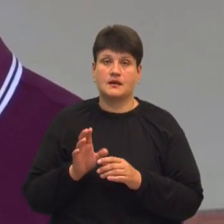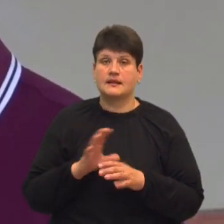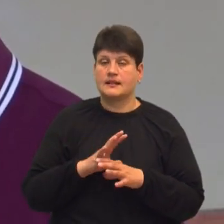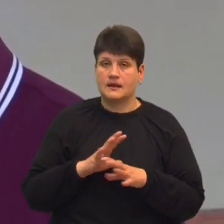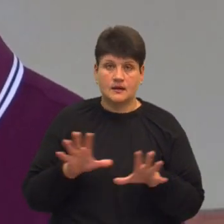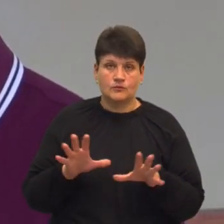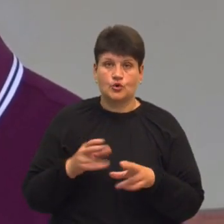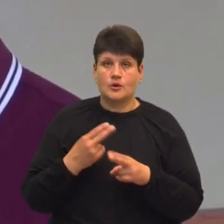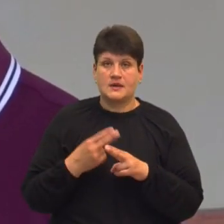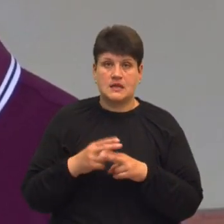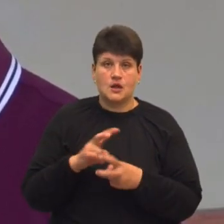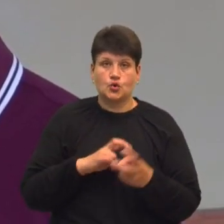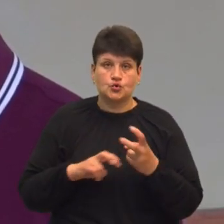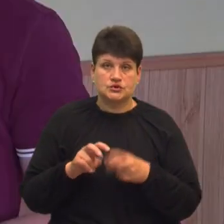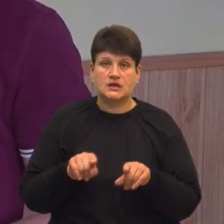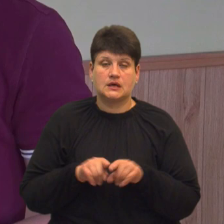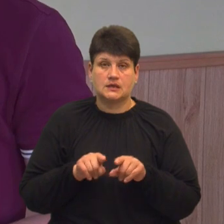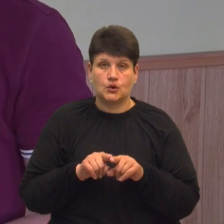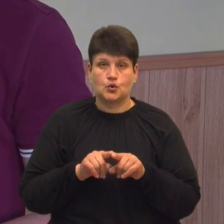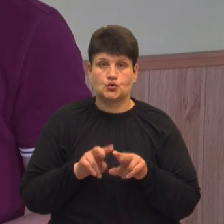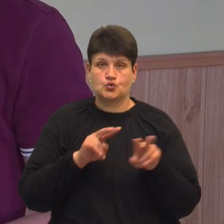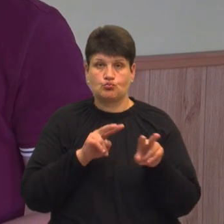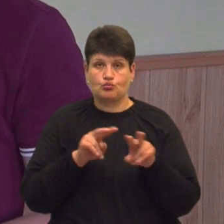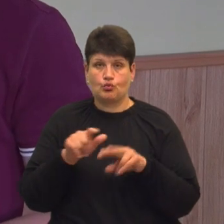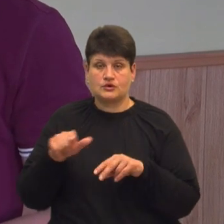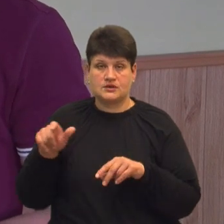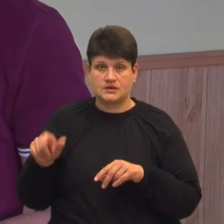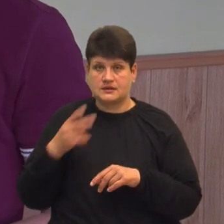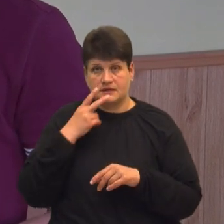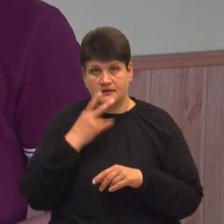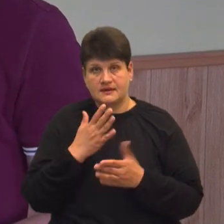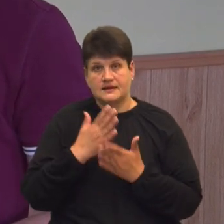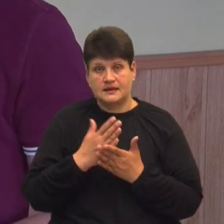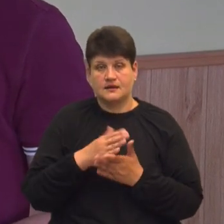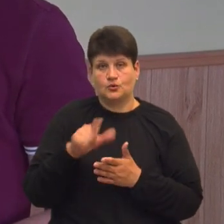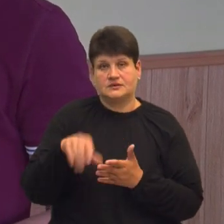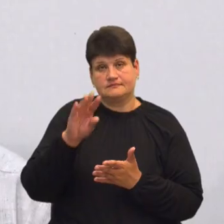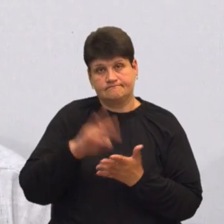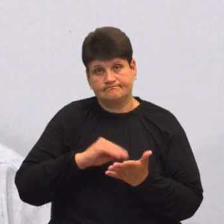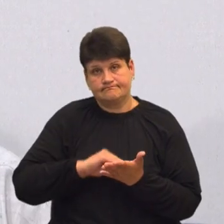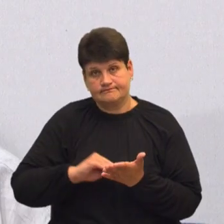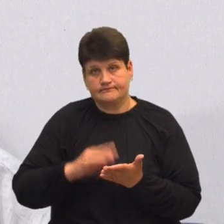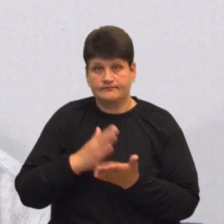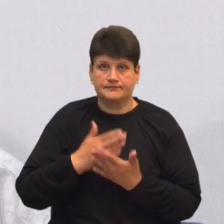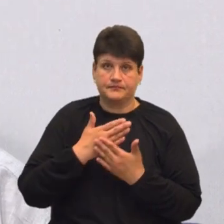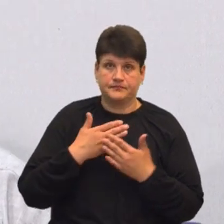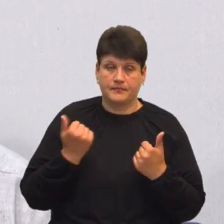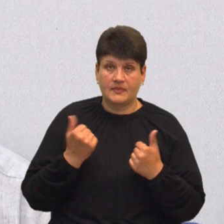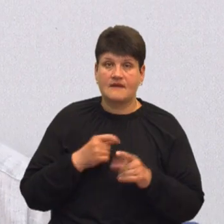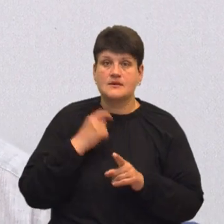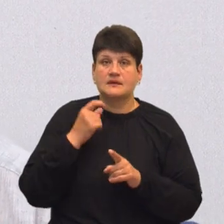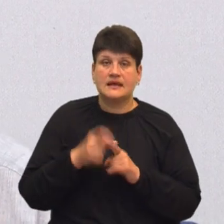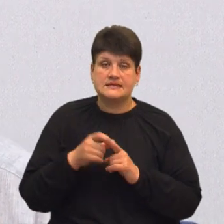металошукачів, а також спостерігачі не слідкували за тим, чи списують учасники тесту. Відповідальний за